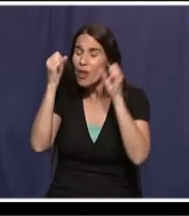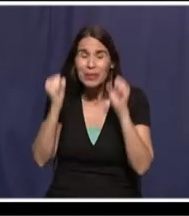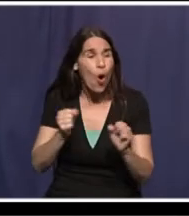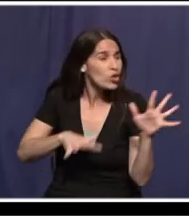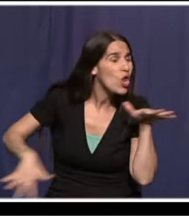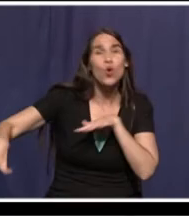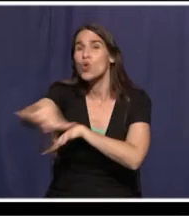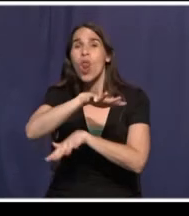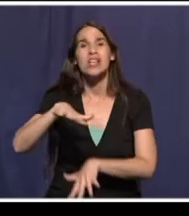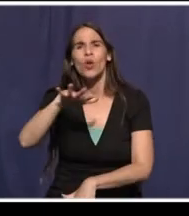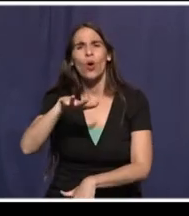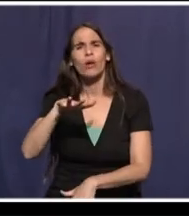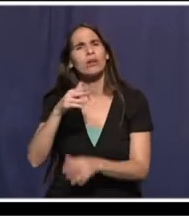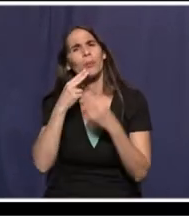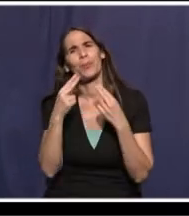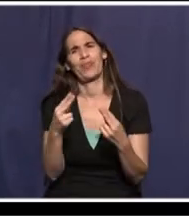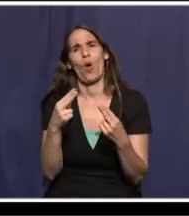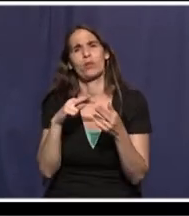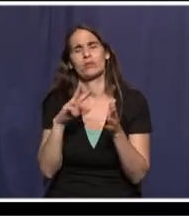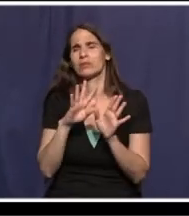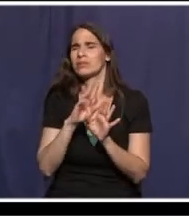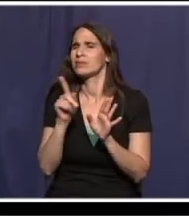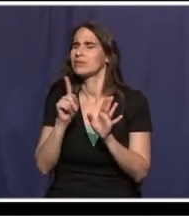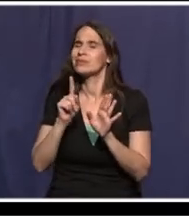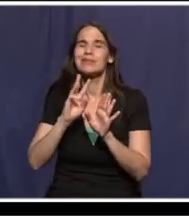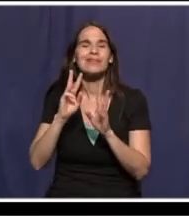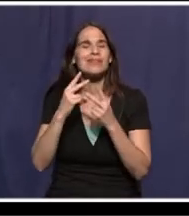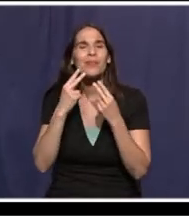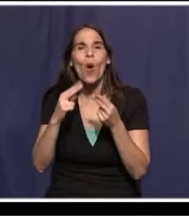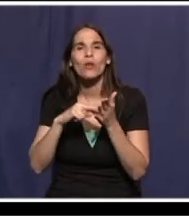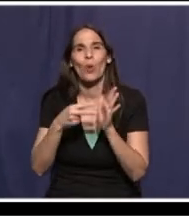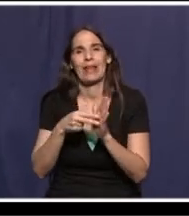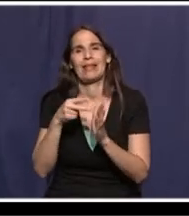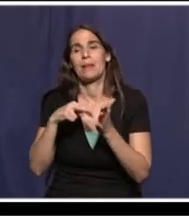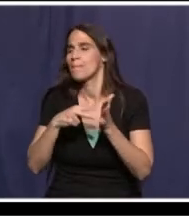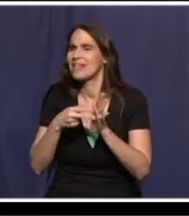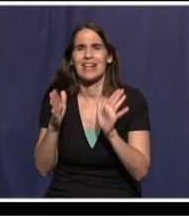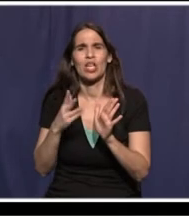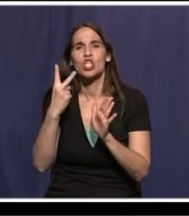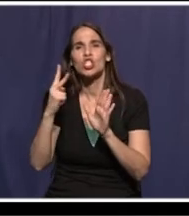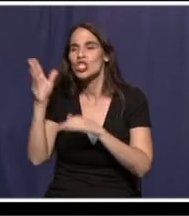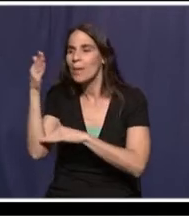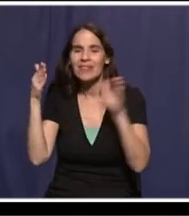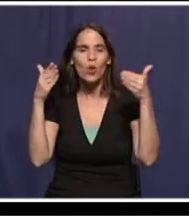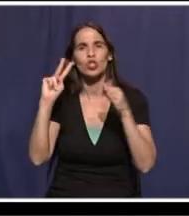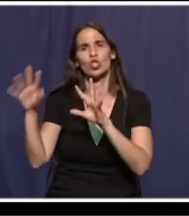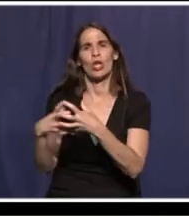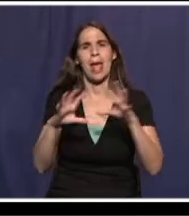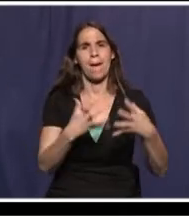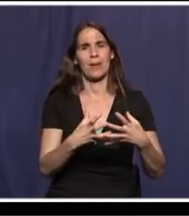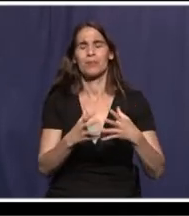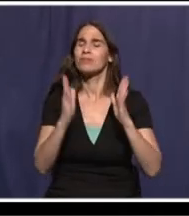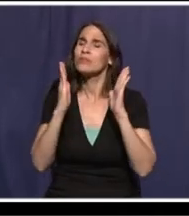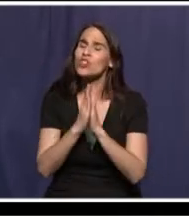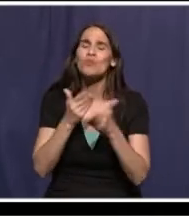כל האזור הינו פתרון פוליטי מדיני, שתי מדינות לשני עמים אנחנו מבקשים מכולם